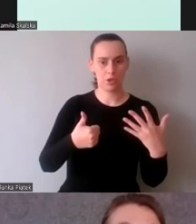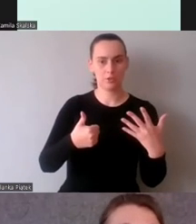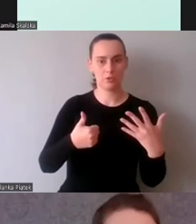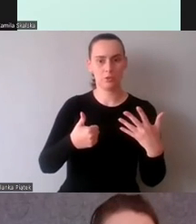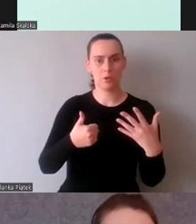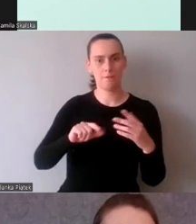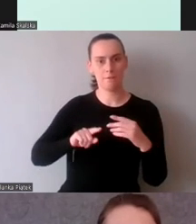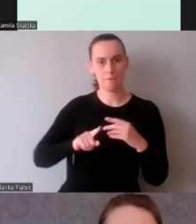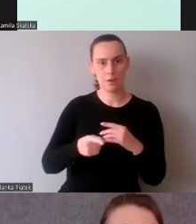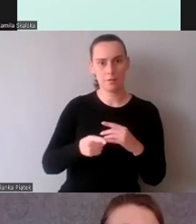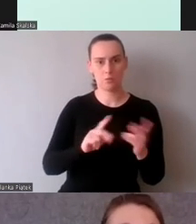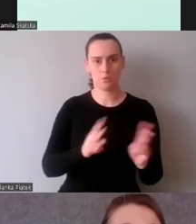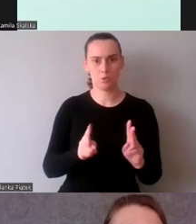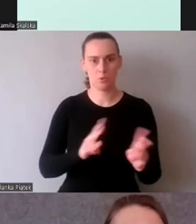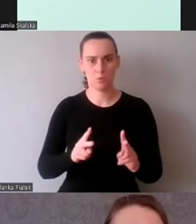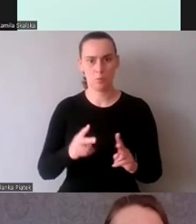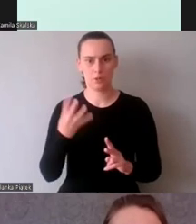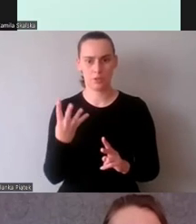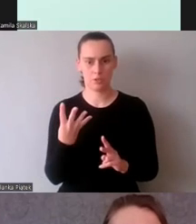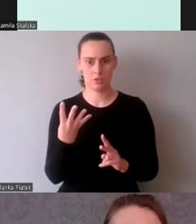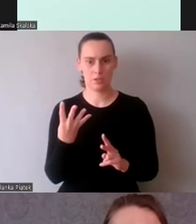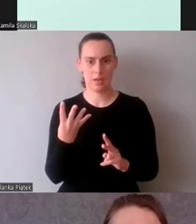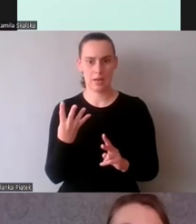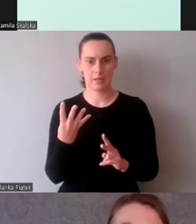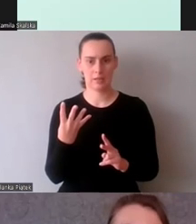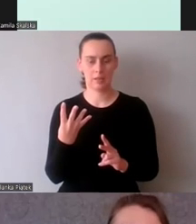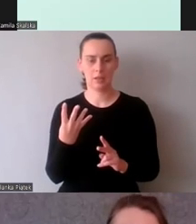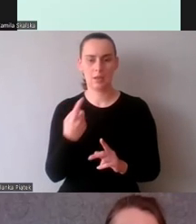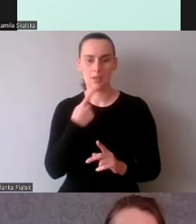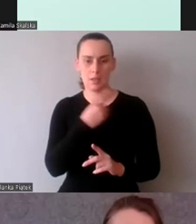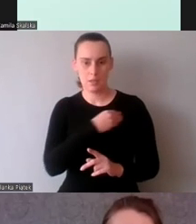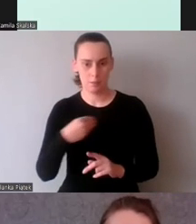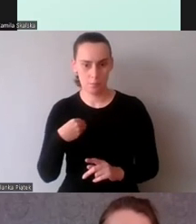czterech z językiem polskim i pięciu z językiem hiszpańskim.